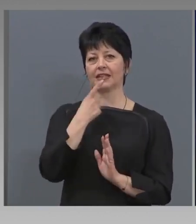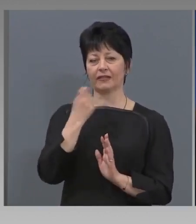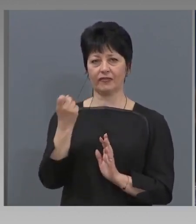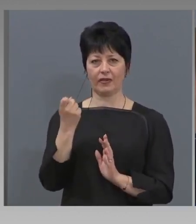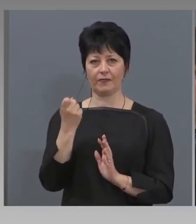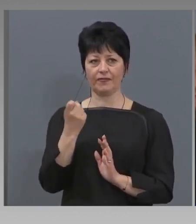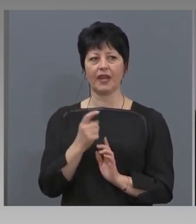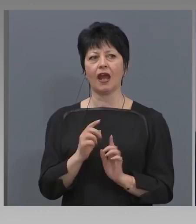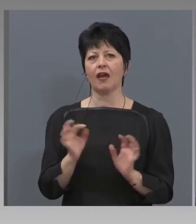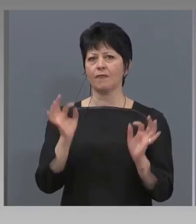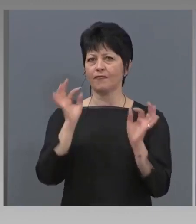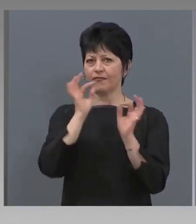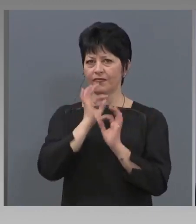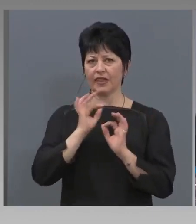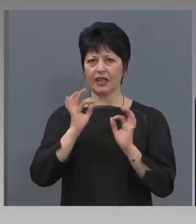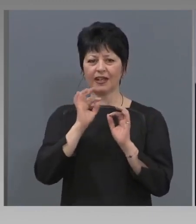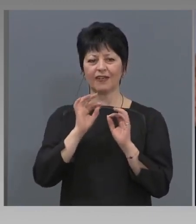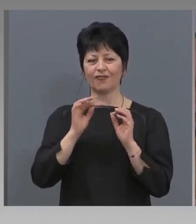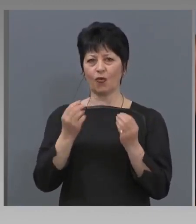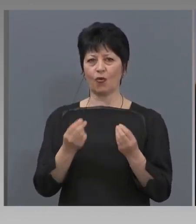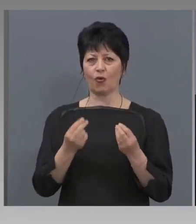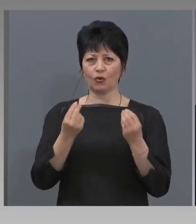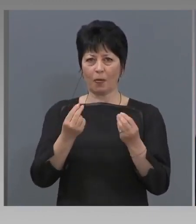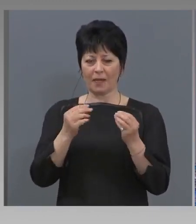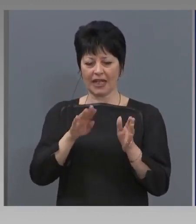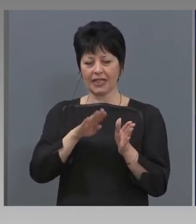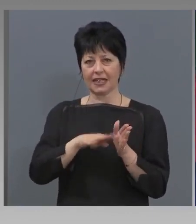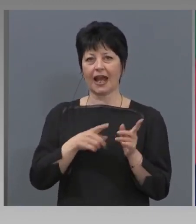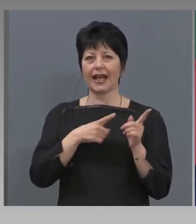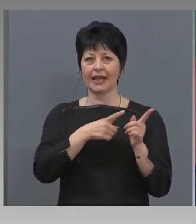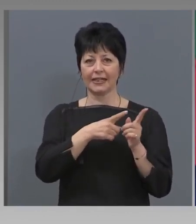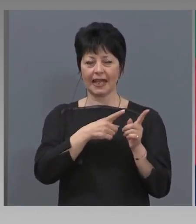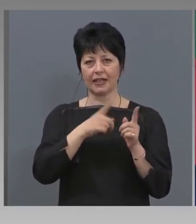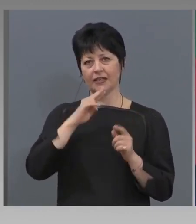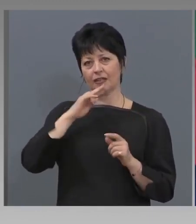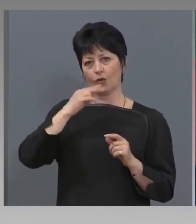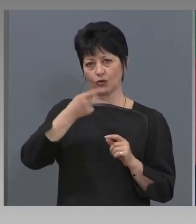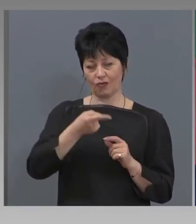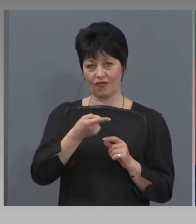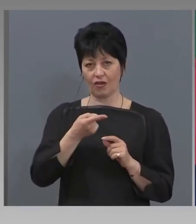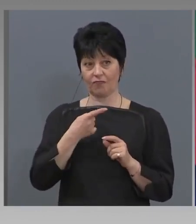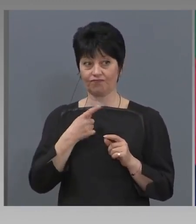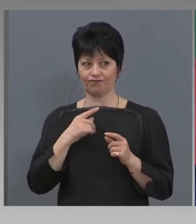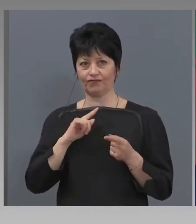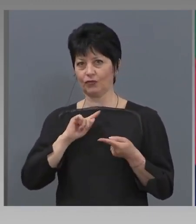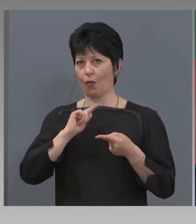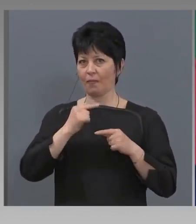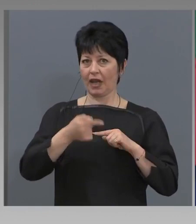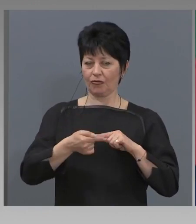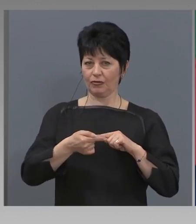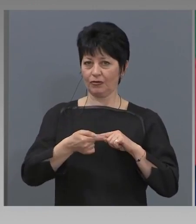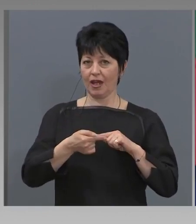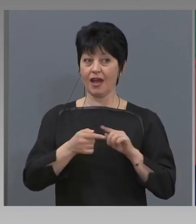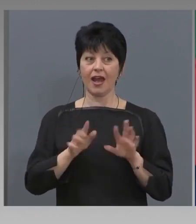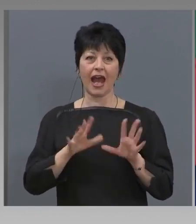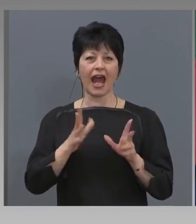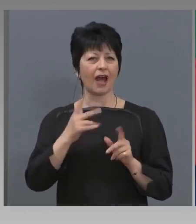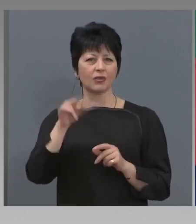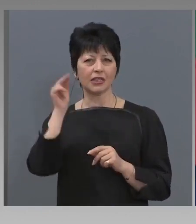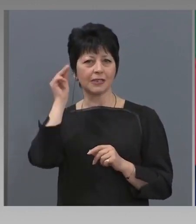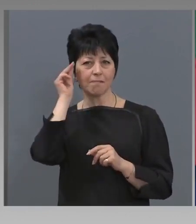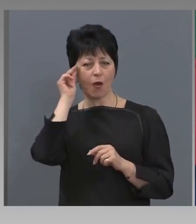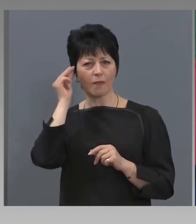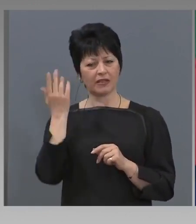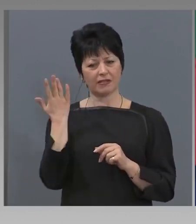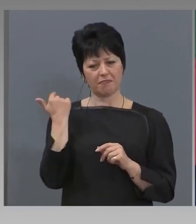сметчаване на критериите няма. Никакво. За да ви отговоря на въпроса, точно обратно. И ако си спомняте